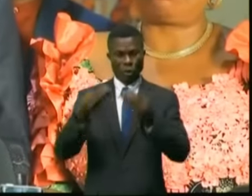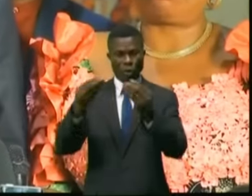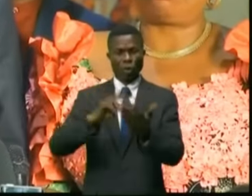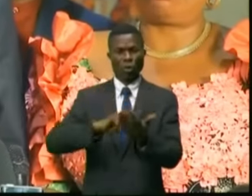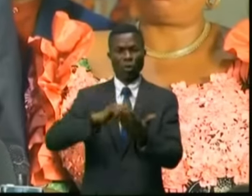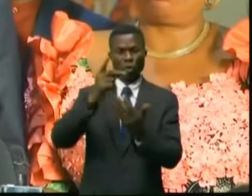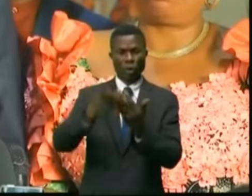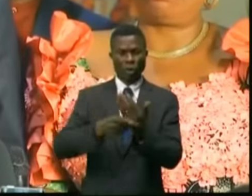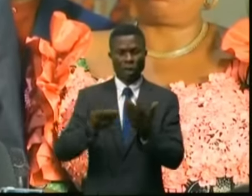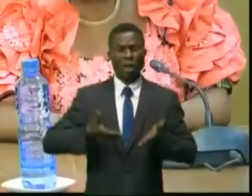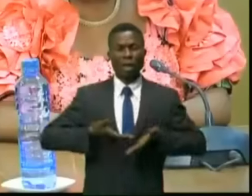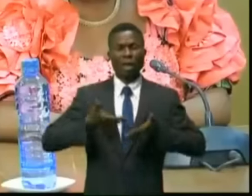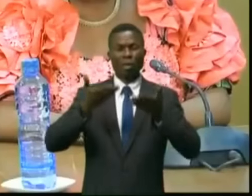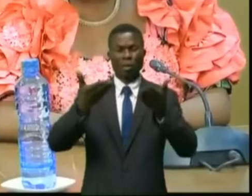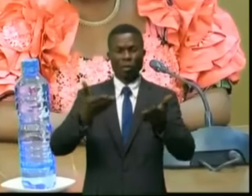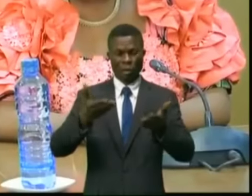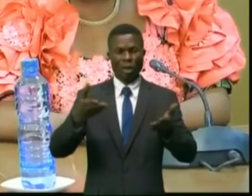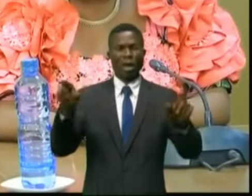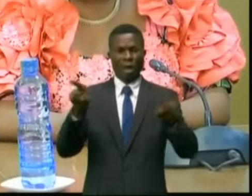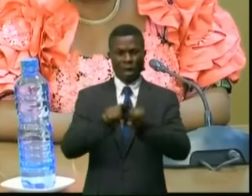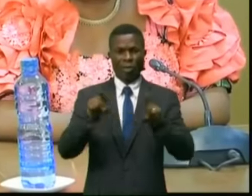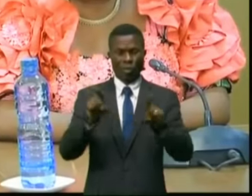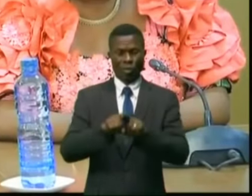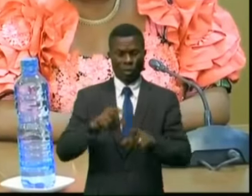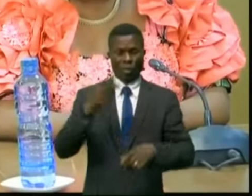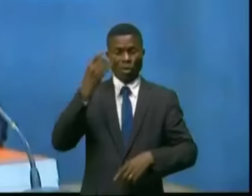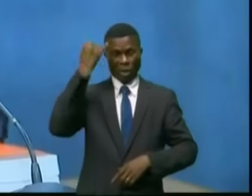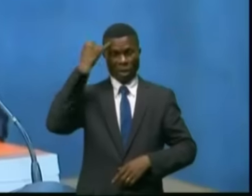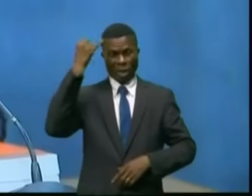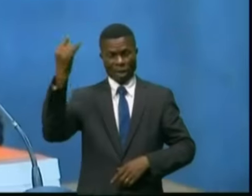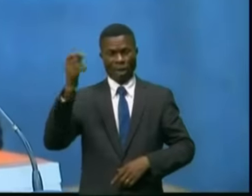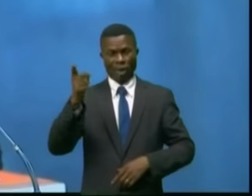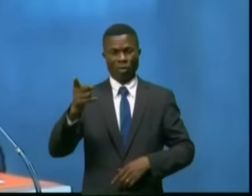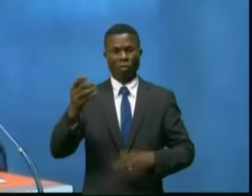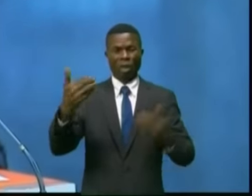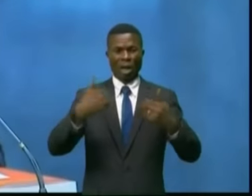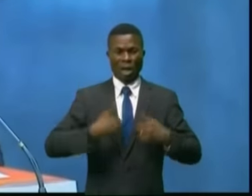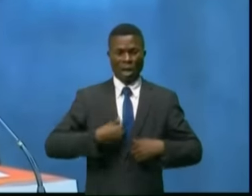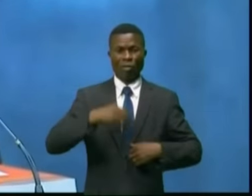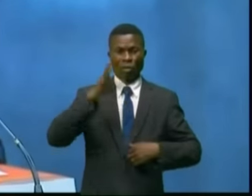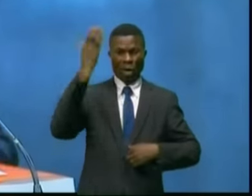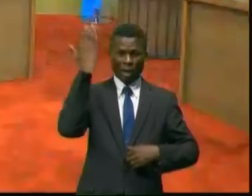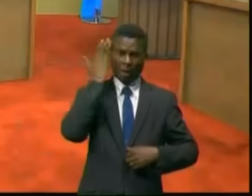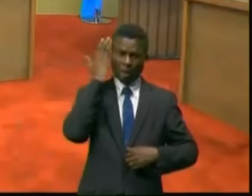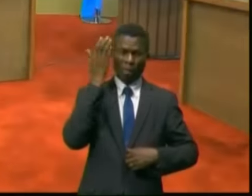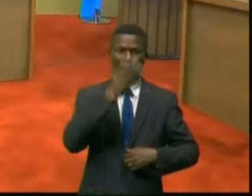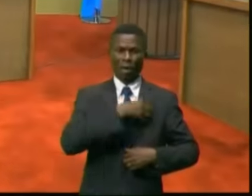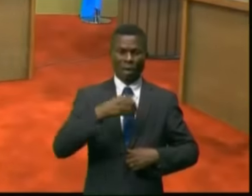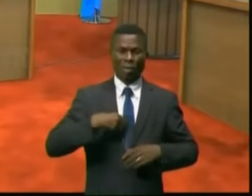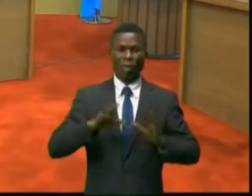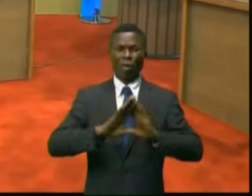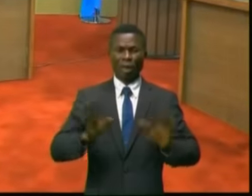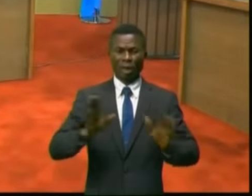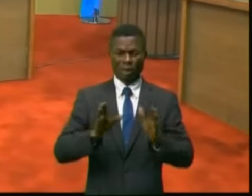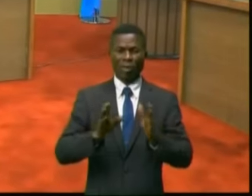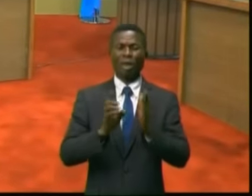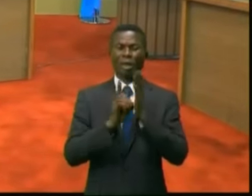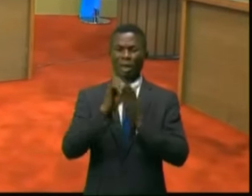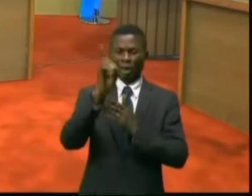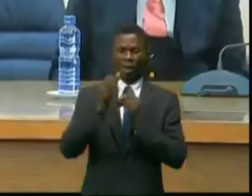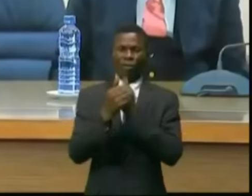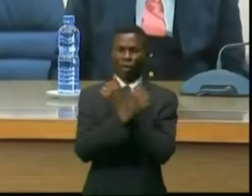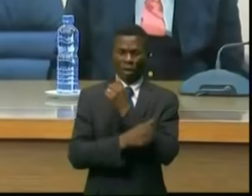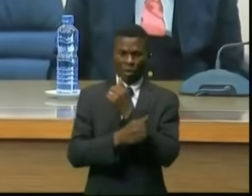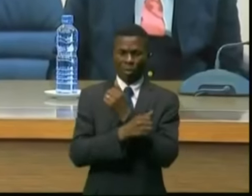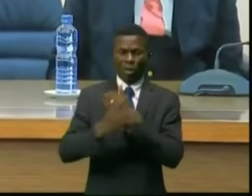propositions qui cadrent avec cette philosophie celle d'avoir des hommes et des femmes capables de réélever les défis aux